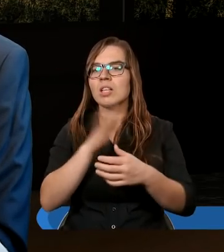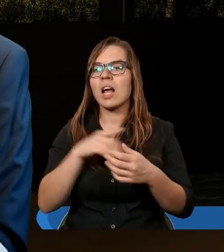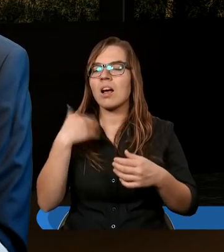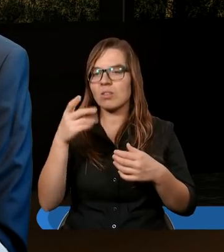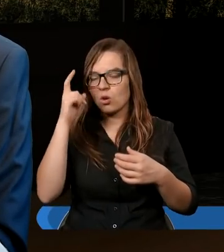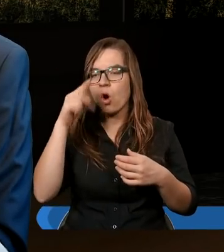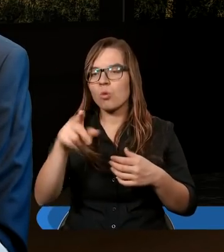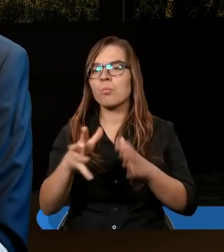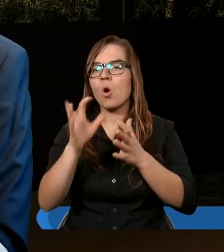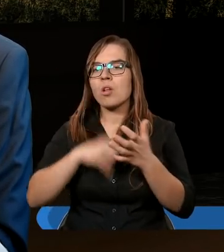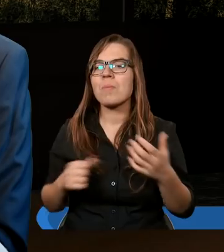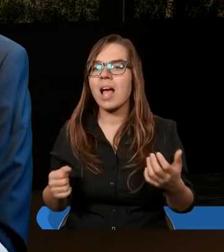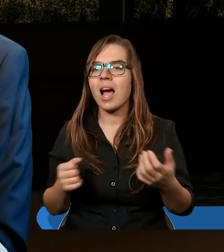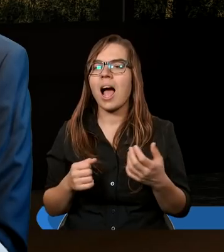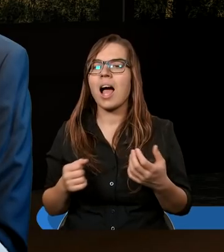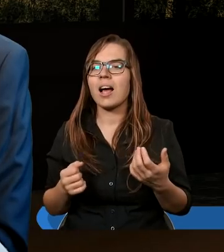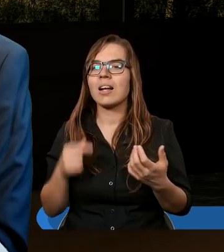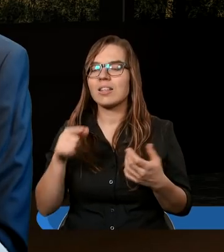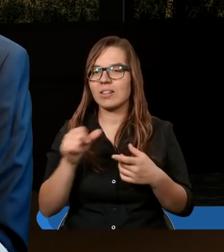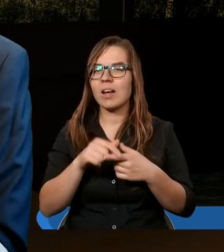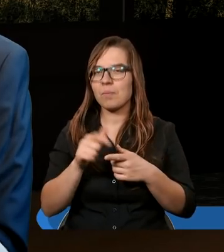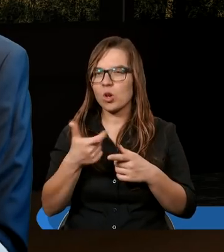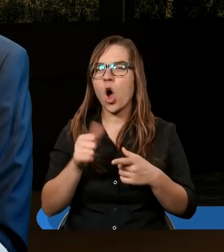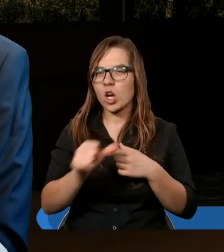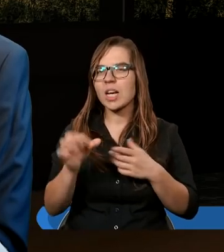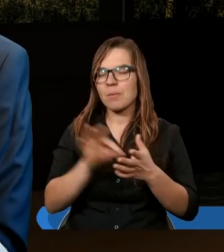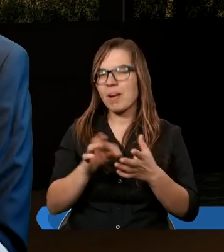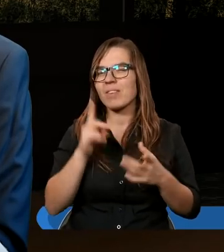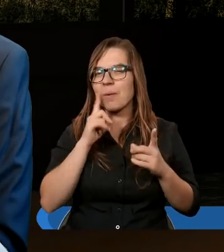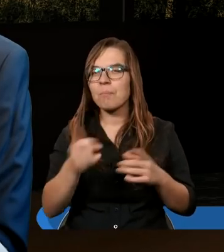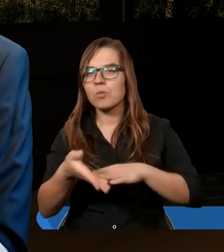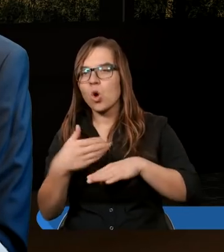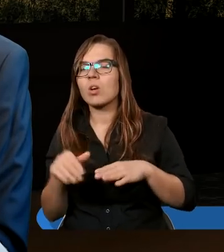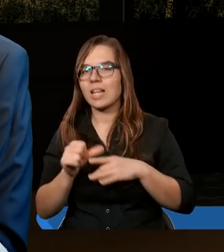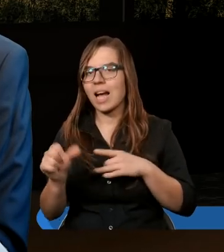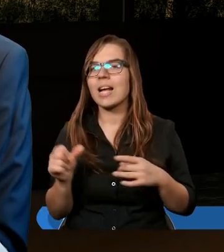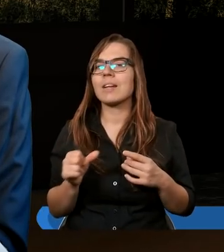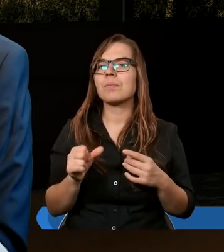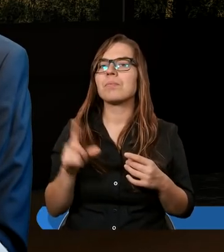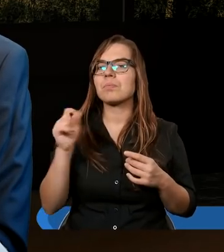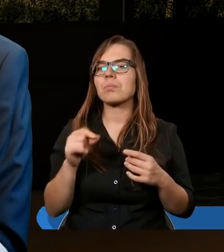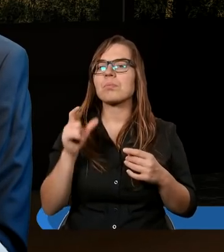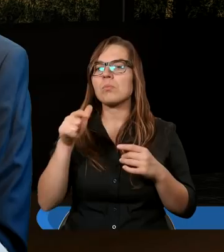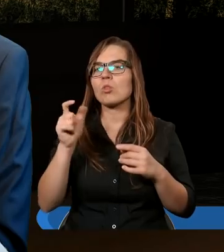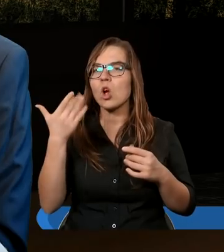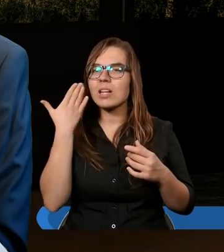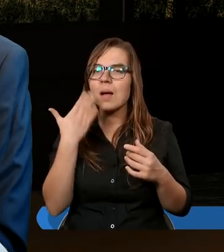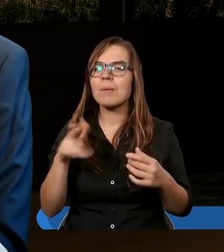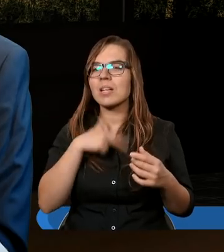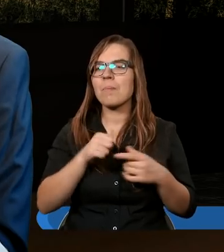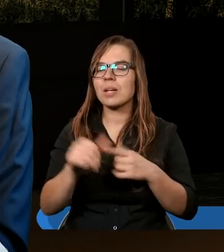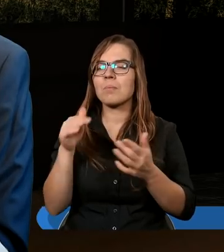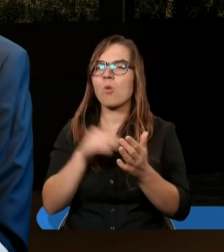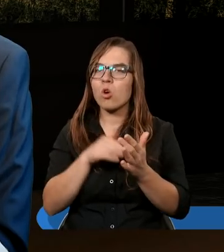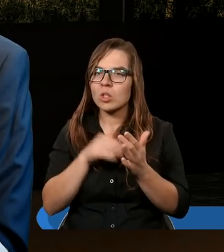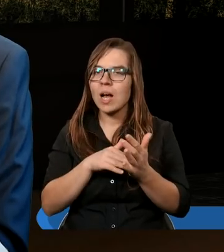rozum odbiera. W tym jest też pewna cząstka prawdy, że to, co najbardziej nam jest